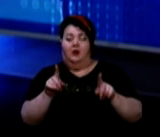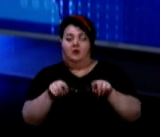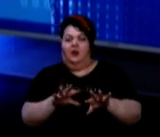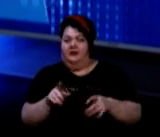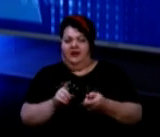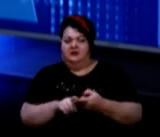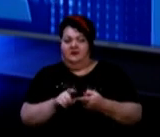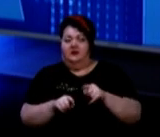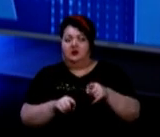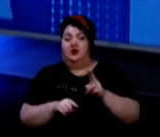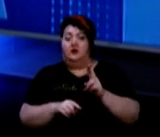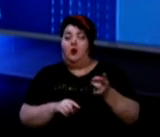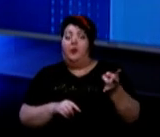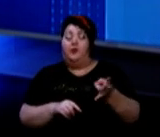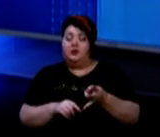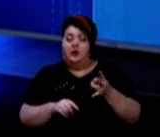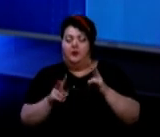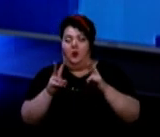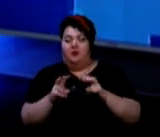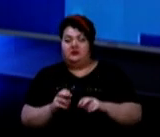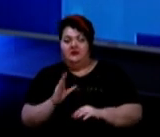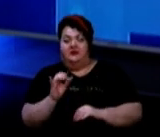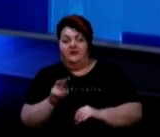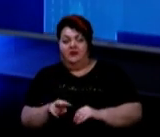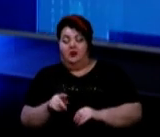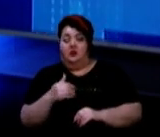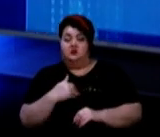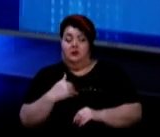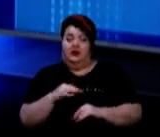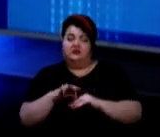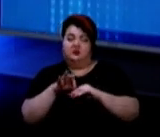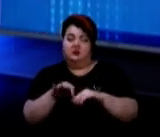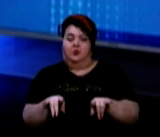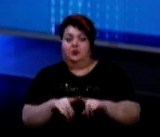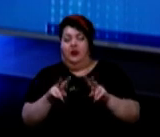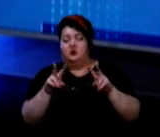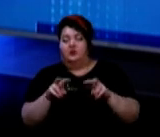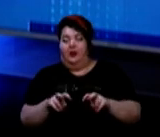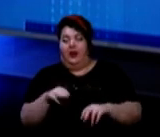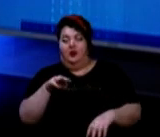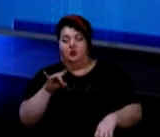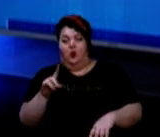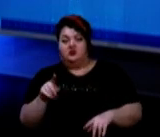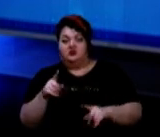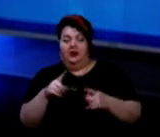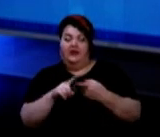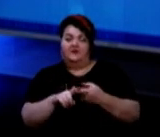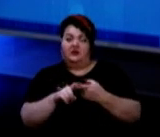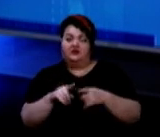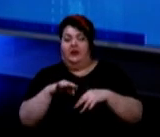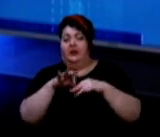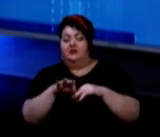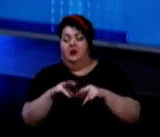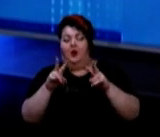заважає. Ті, хто потребують обстеження на ВІЛ, чи ми здійснюємо також обстеження на торч-інфекції, чи здійснюємо